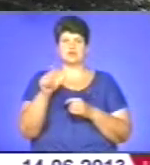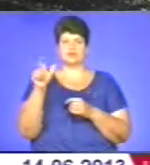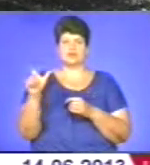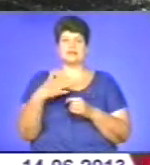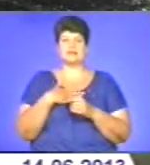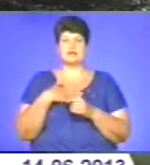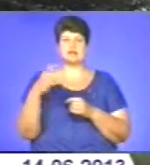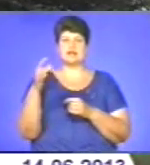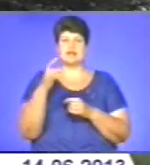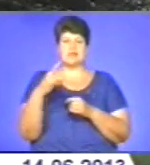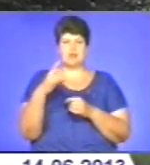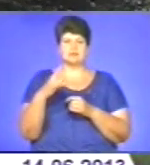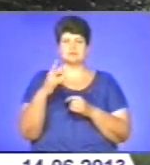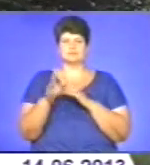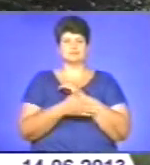інших задніх не пасе.